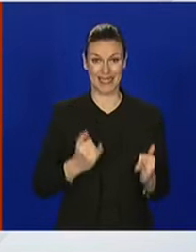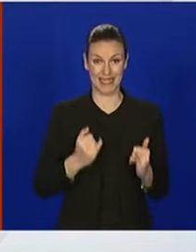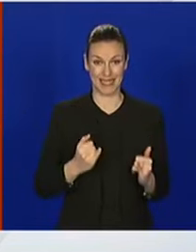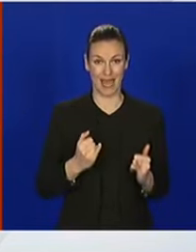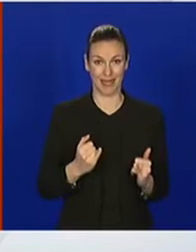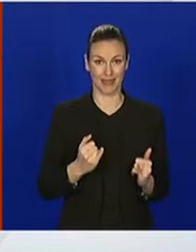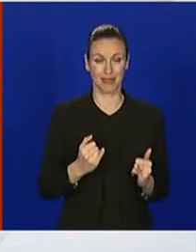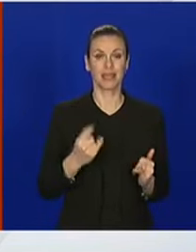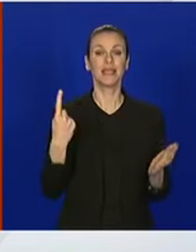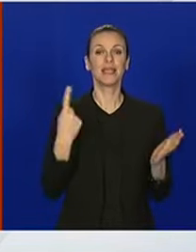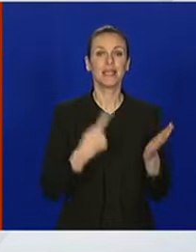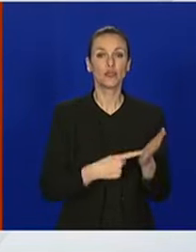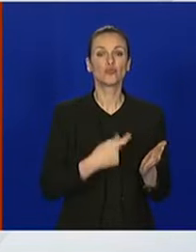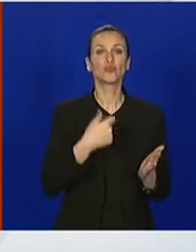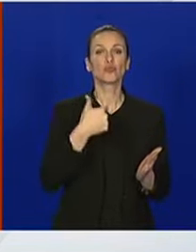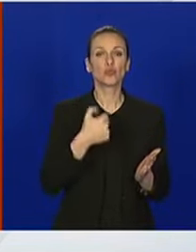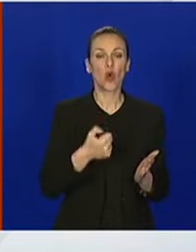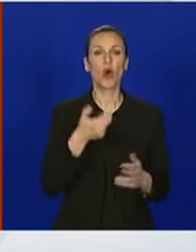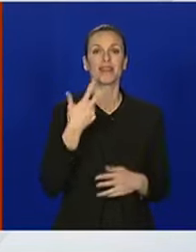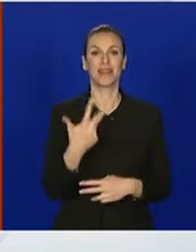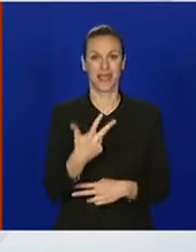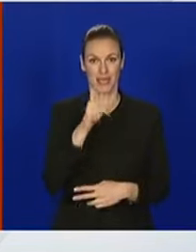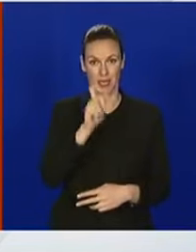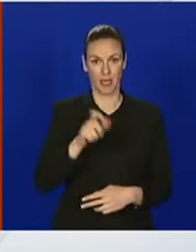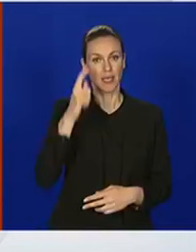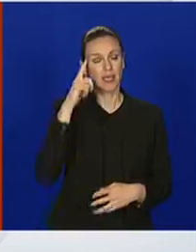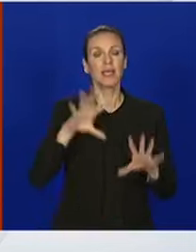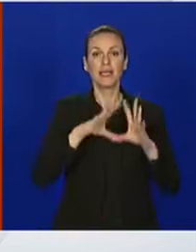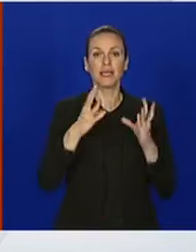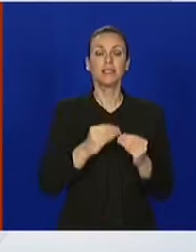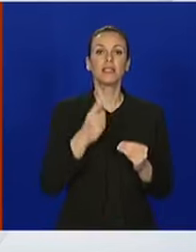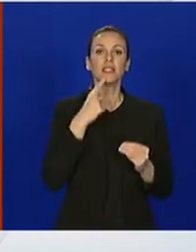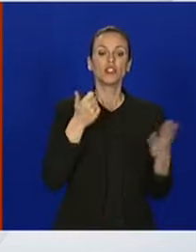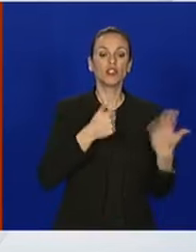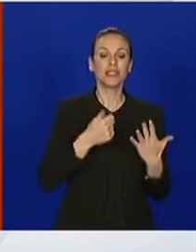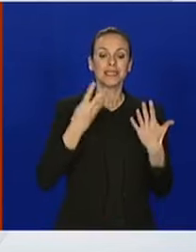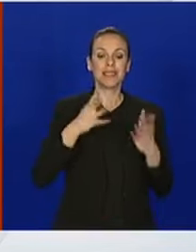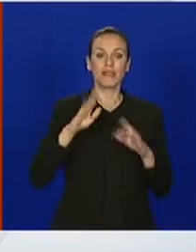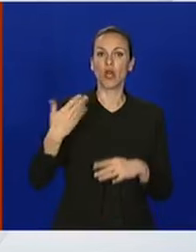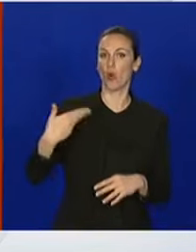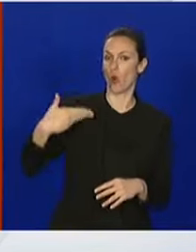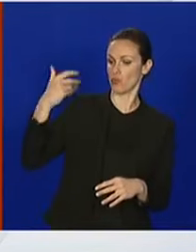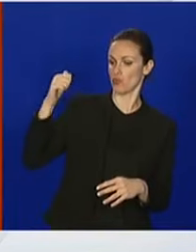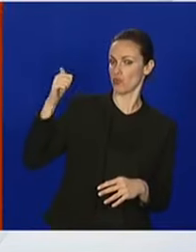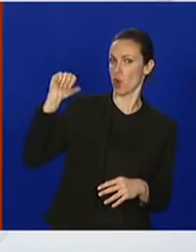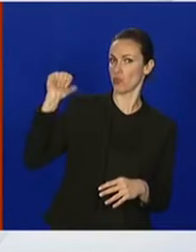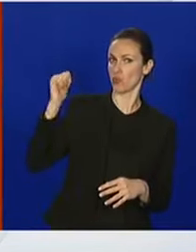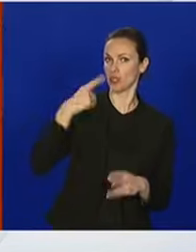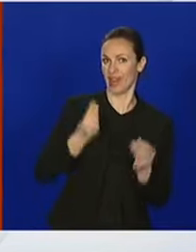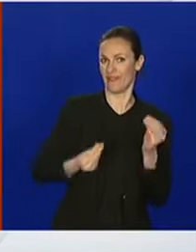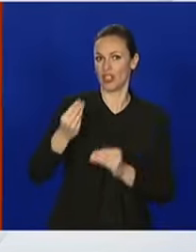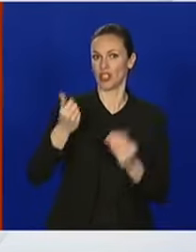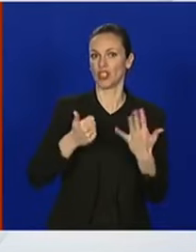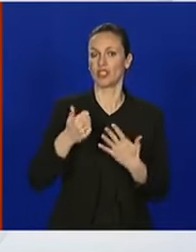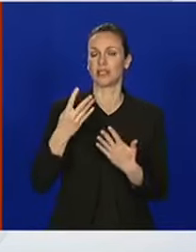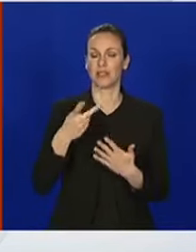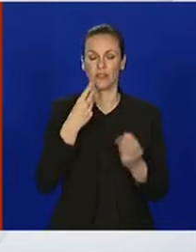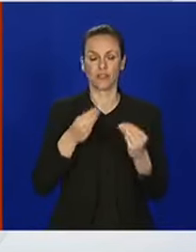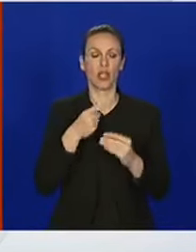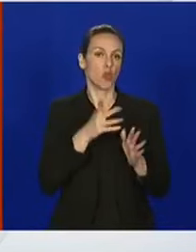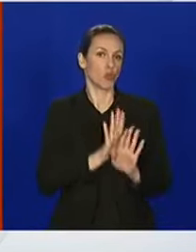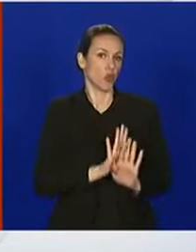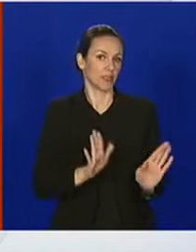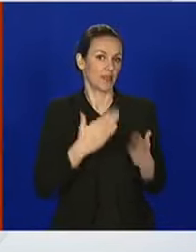1103, odnosno 69 više u odnosu na jučer. Evo, za sada toliko,